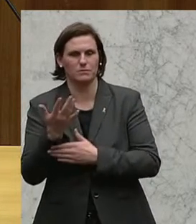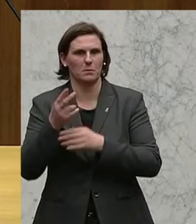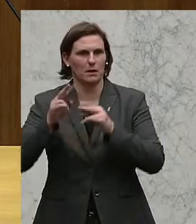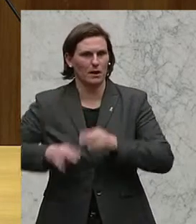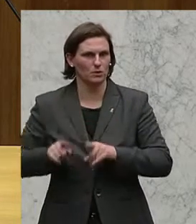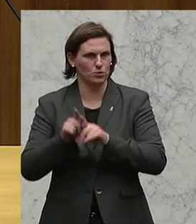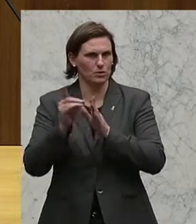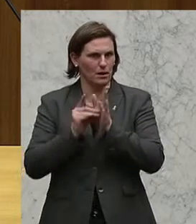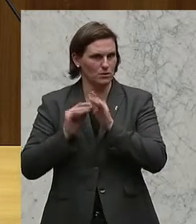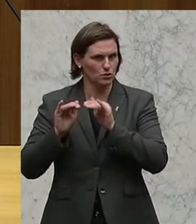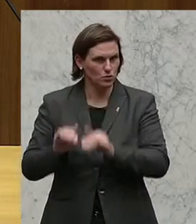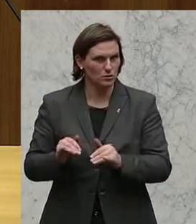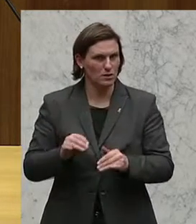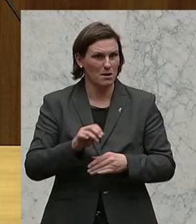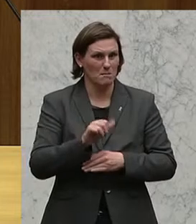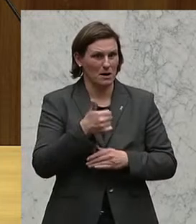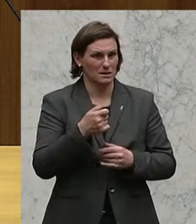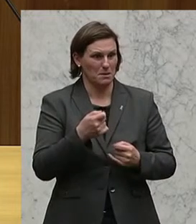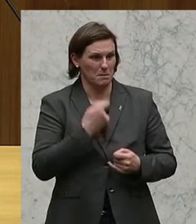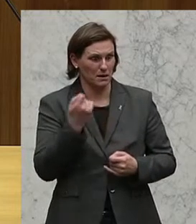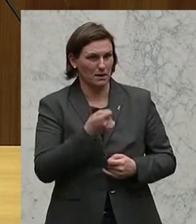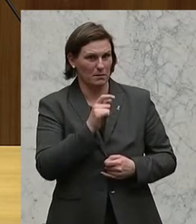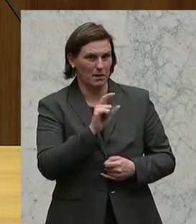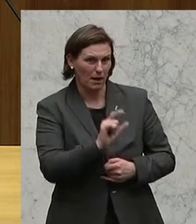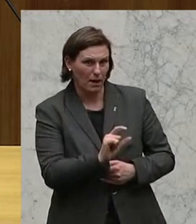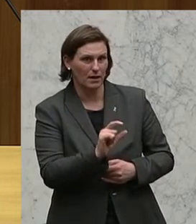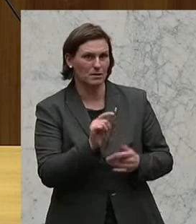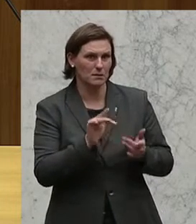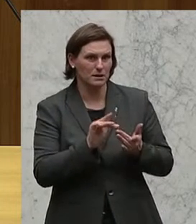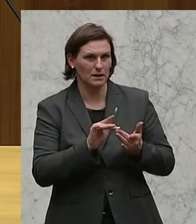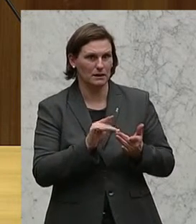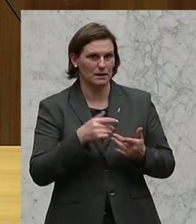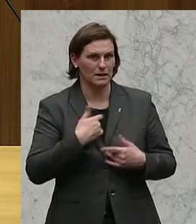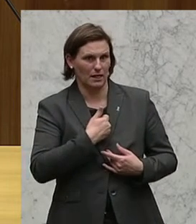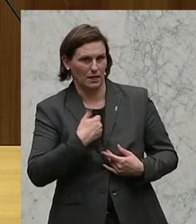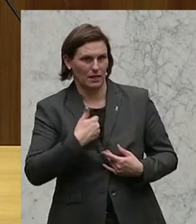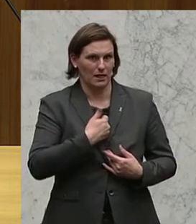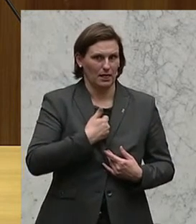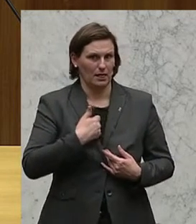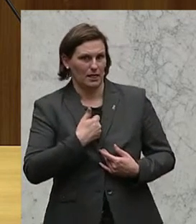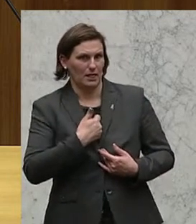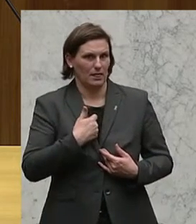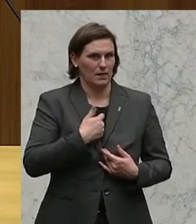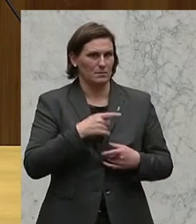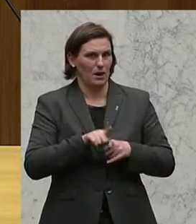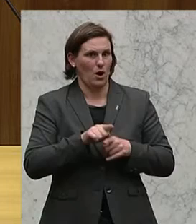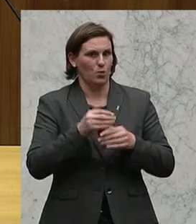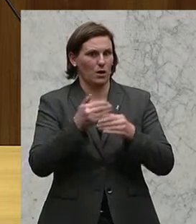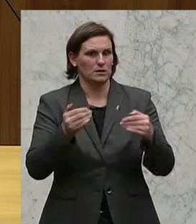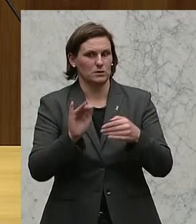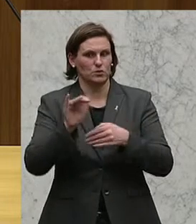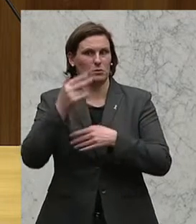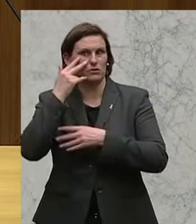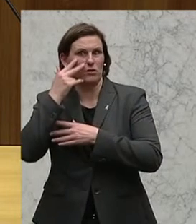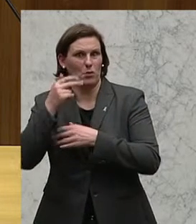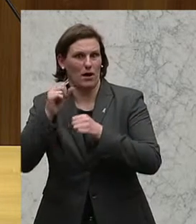Und das stellt gerade Klein- und Mittelbetriebe vor Unsicherheiten und schreckt sie davon ab, auch über die Grenzen aktiv zu